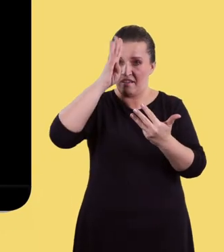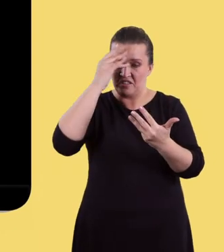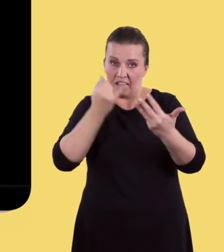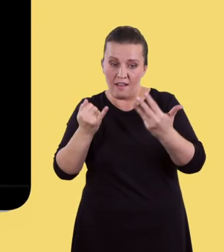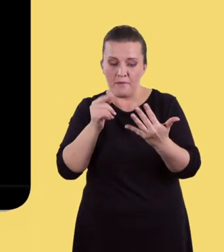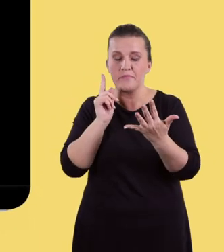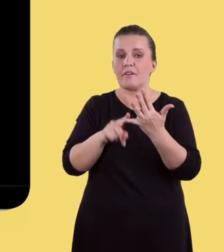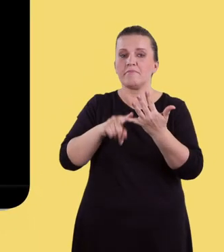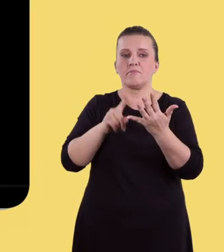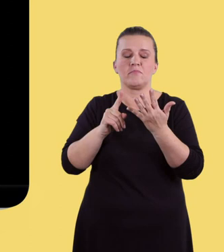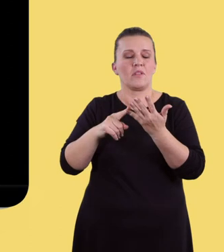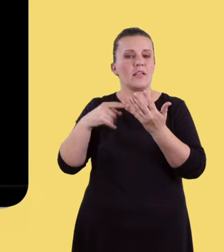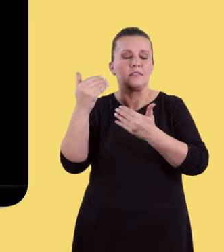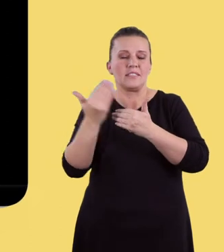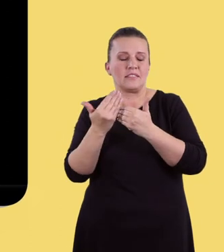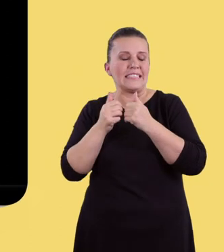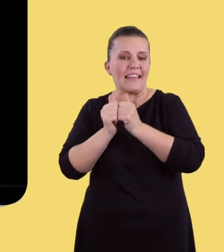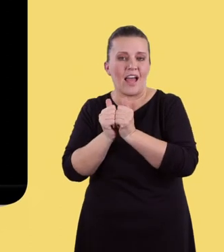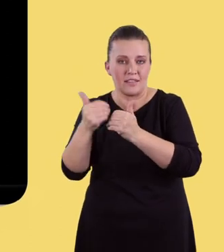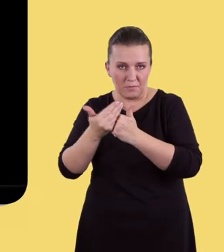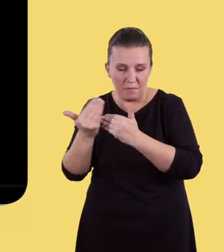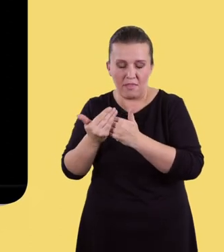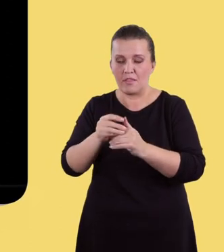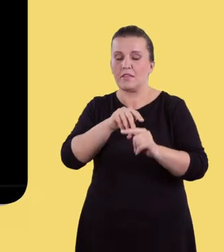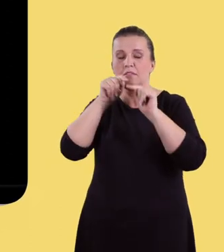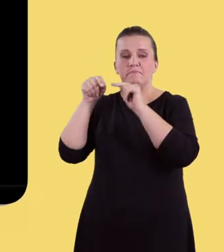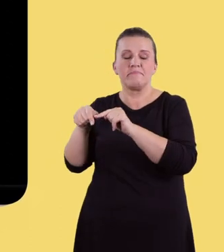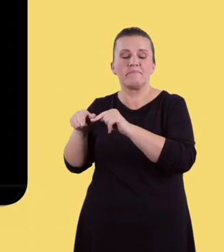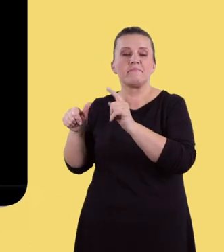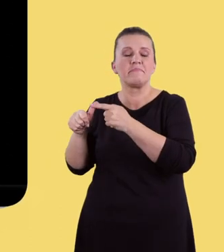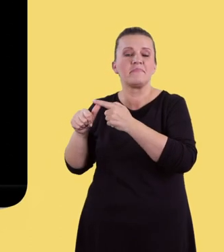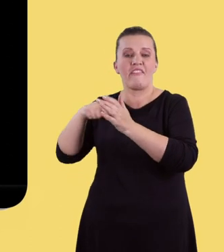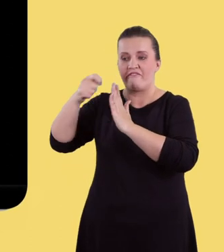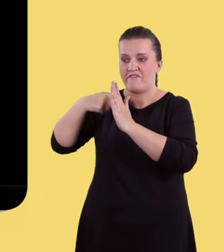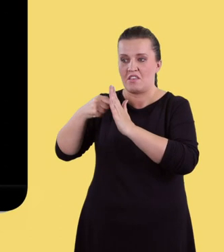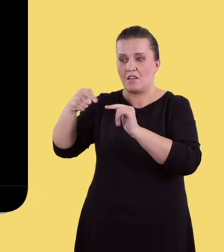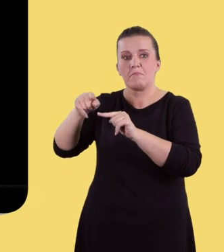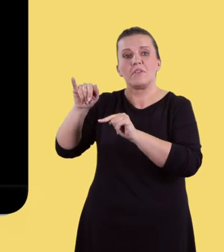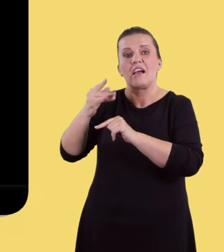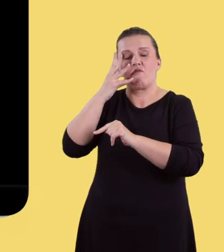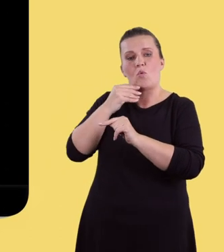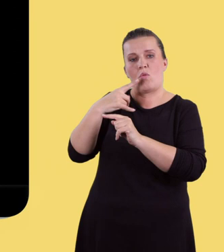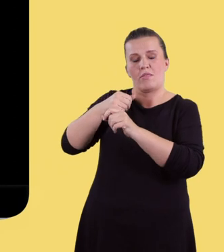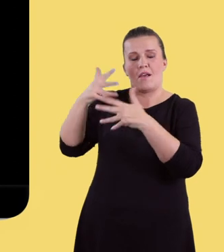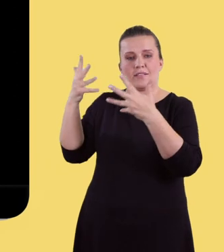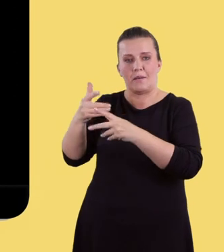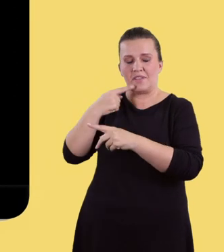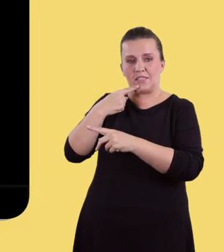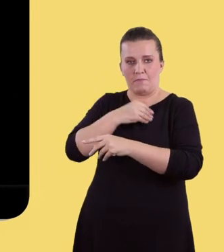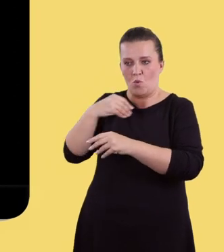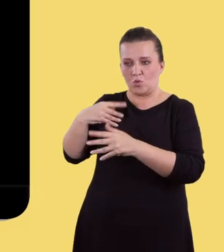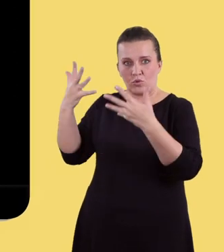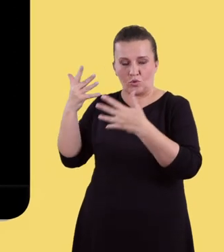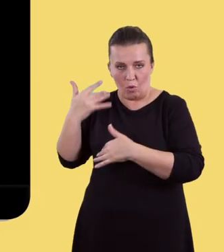-chemiczne, zestawy zadań z matematyki, film prezentujący egzamin z języka polskiego przy komputerze,